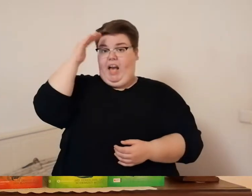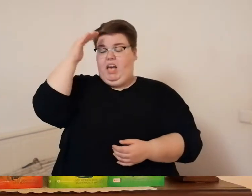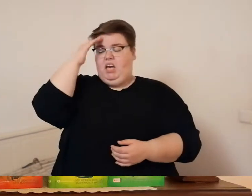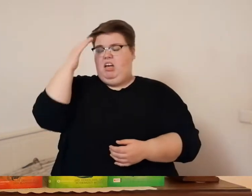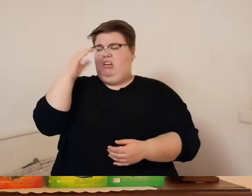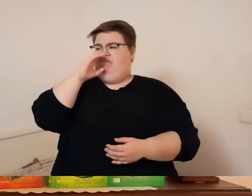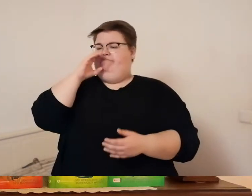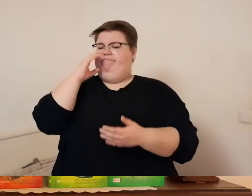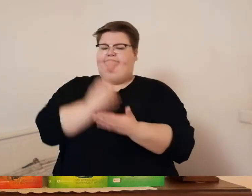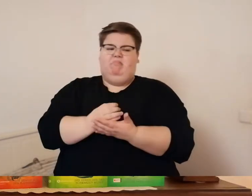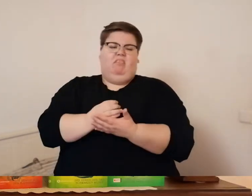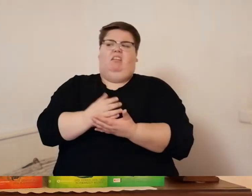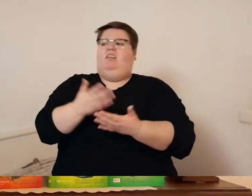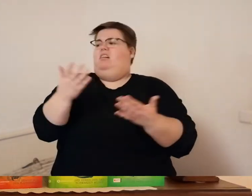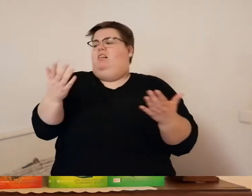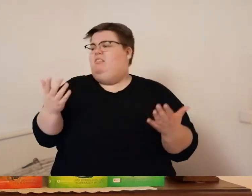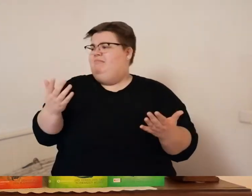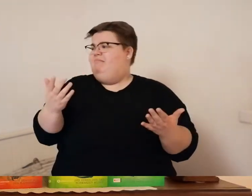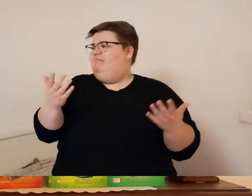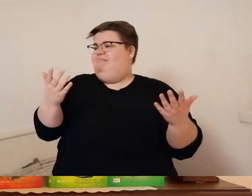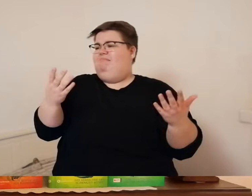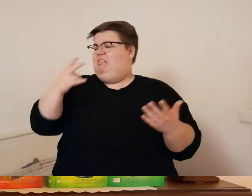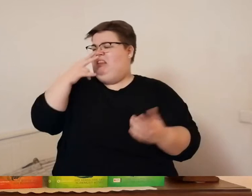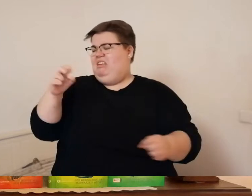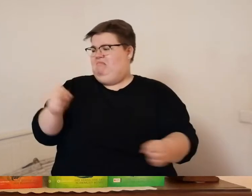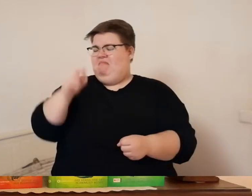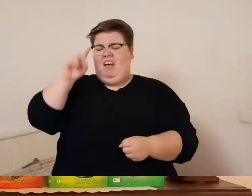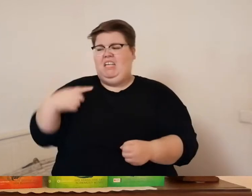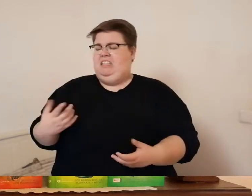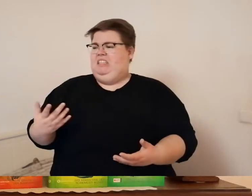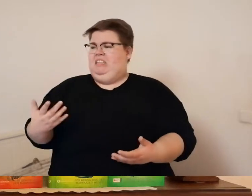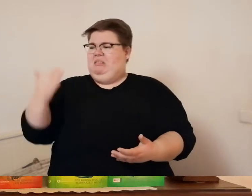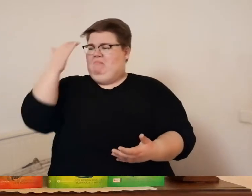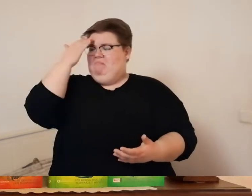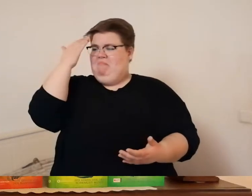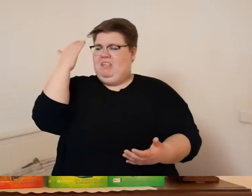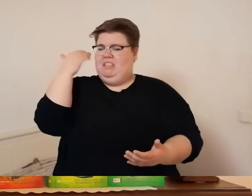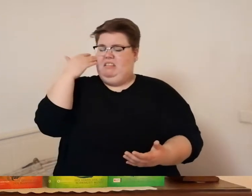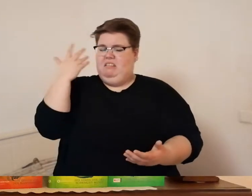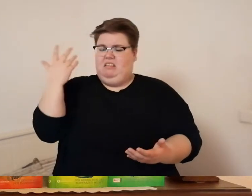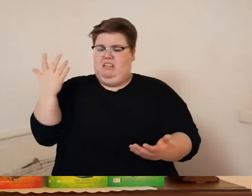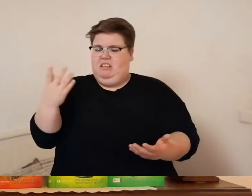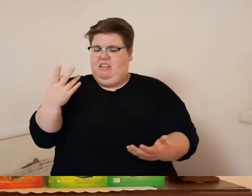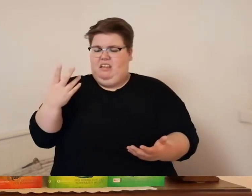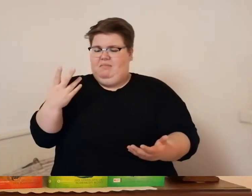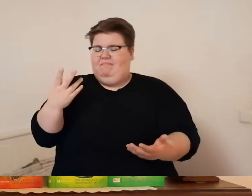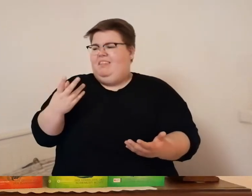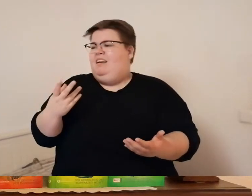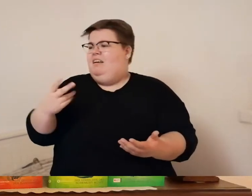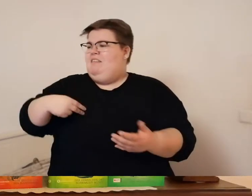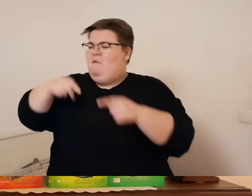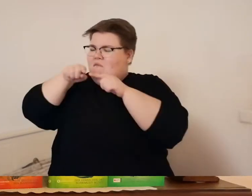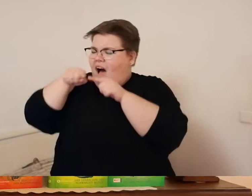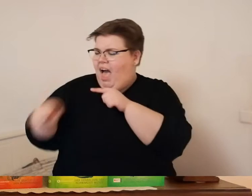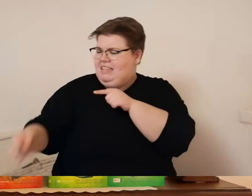wenn wir über ihn hinwegfliegen wir sind einfach zu weit oben wie sollen wir ihn denn von hier aus sehen die drei